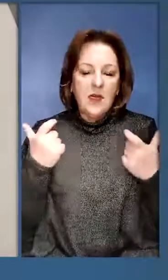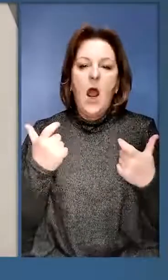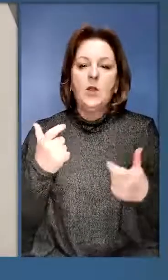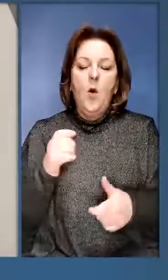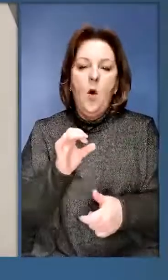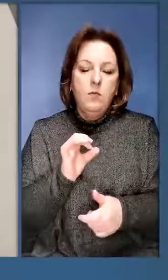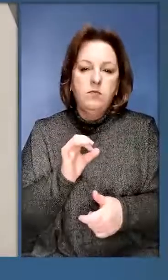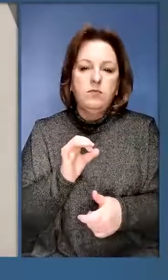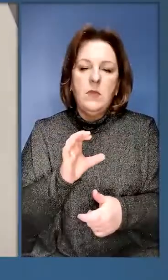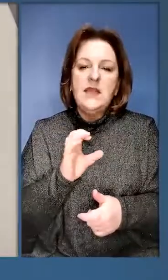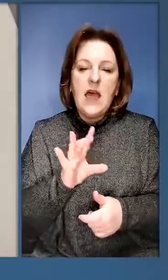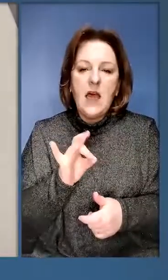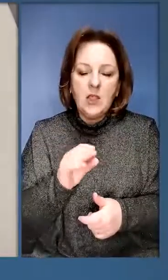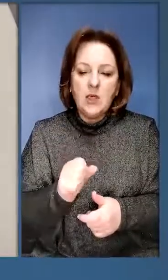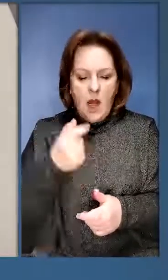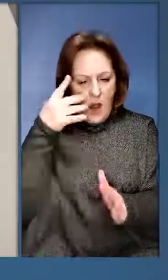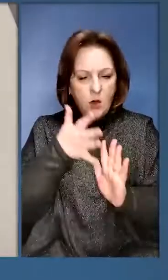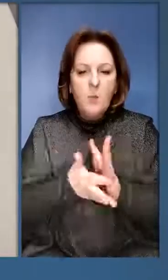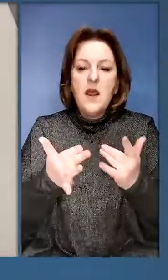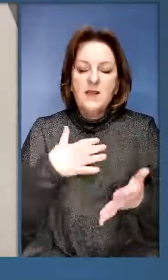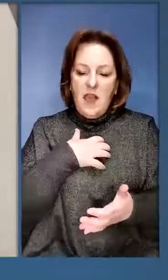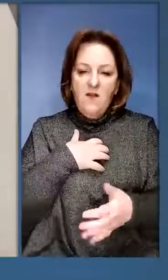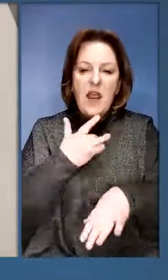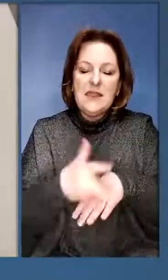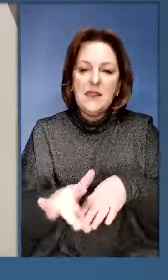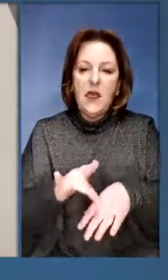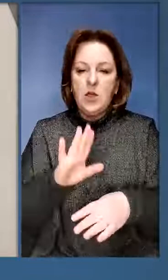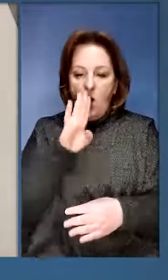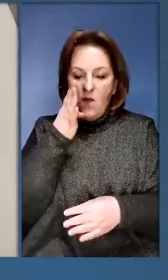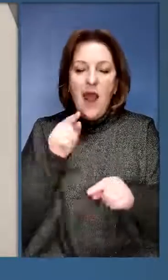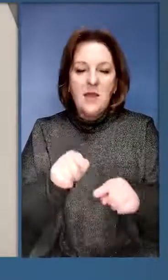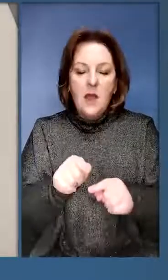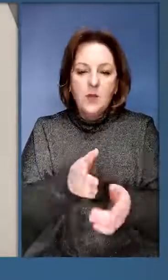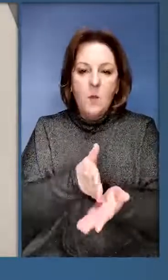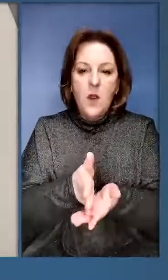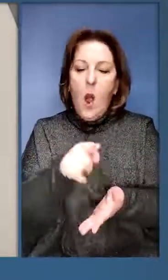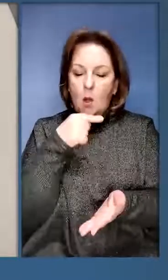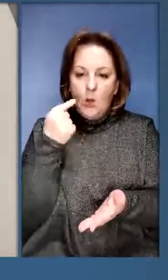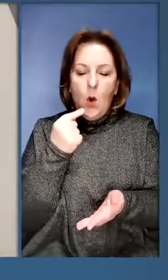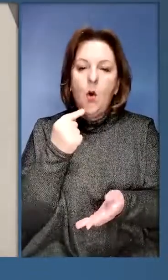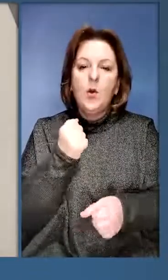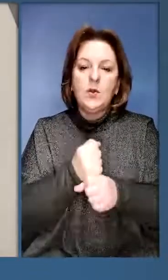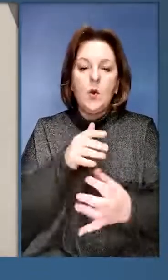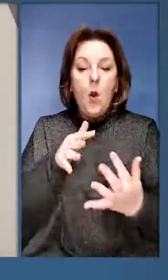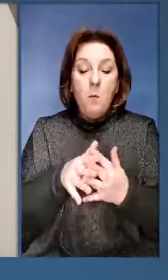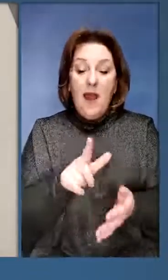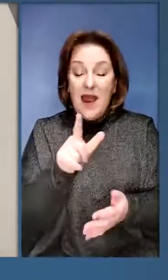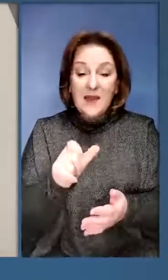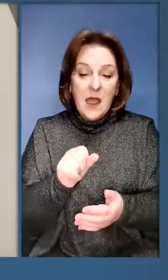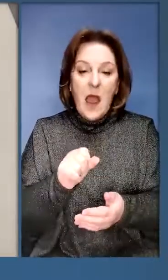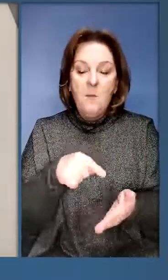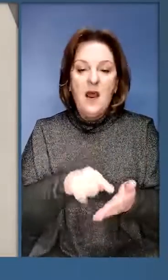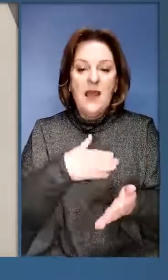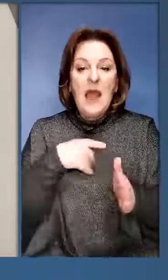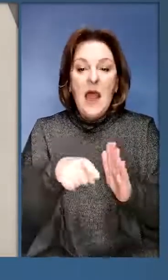солдату, сержанту, офіцеру, які розуміють, наскільки важливо знищувати окупанта саме на цьому напрямку. Росія зробила